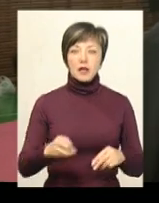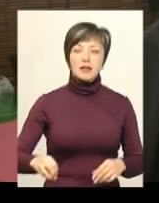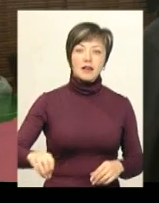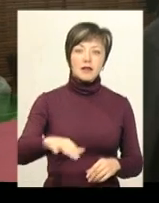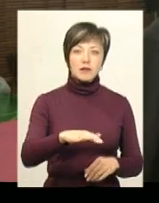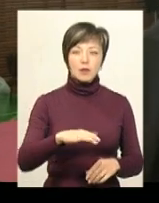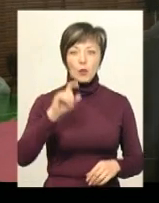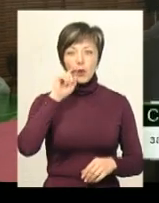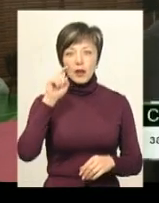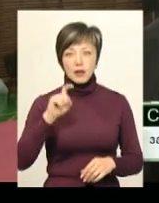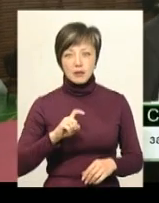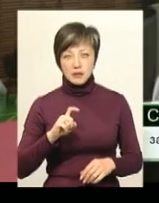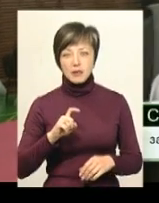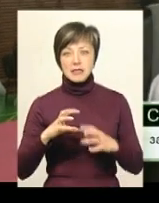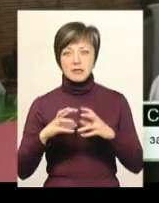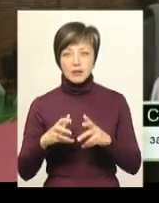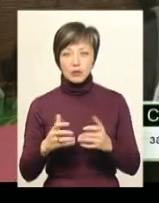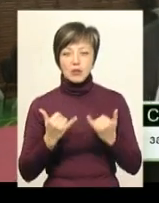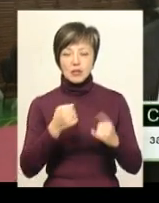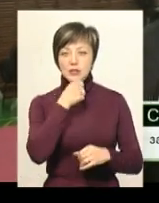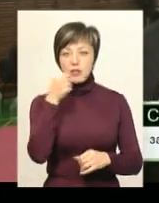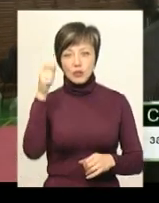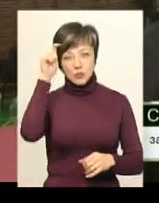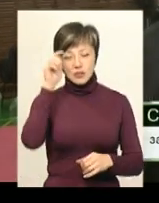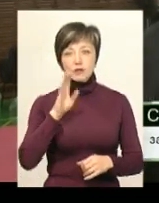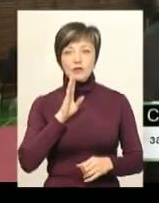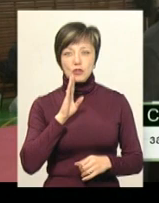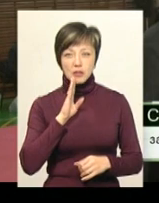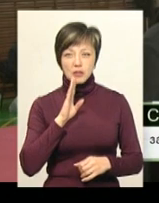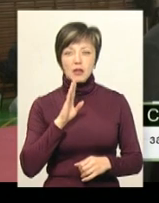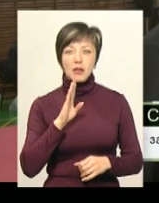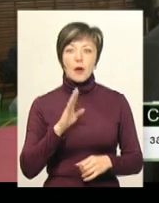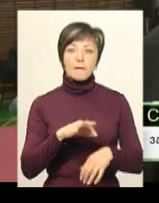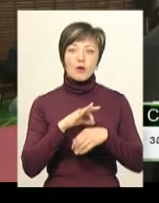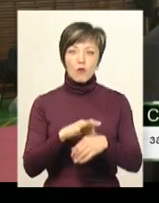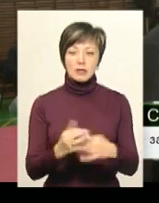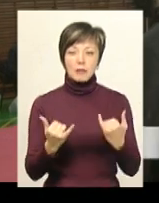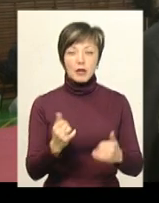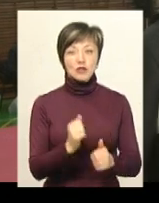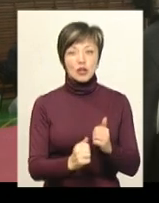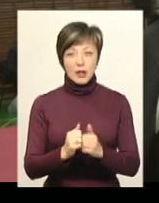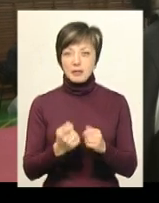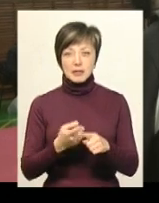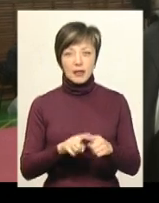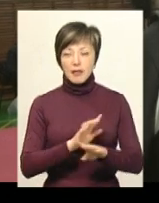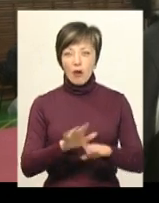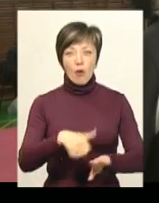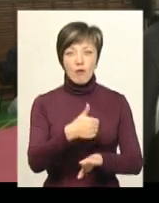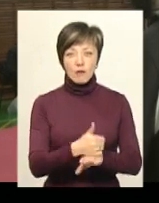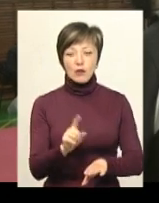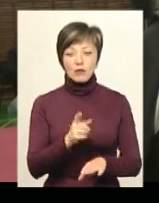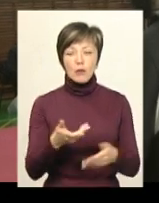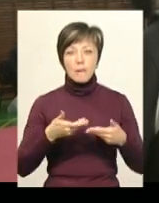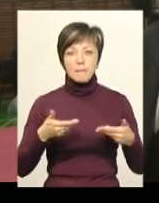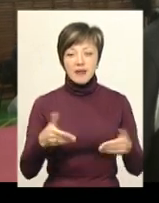«Чемпіонати України, Європи і світу для старших юнаків і дівчат, юніорів проводяться тепер часто. Це не головне. Головне, що ми